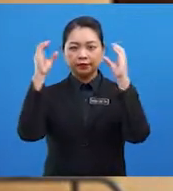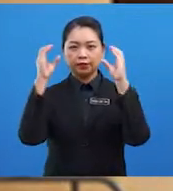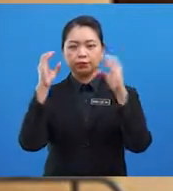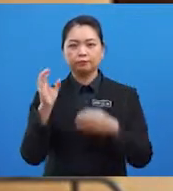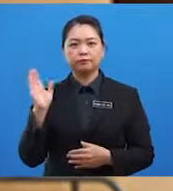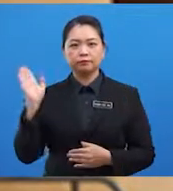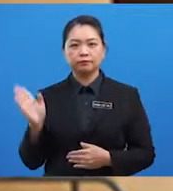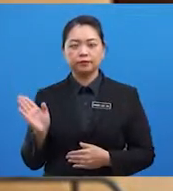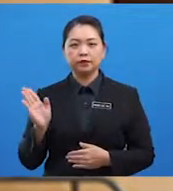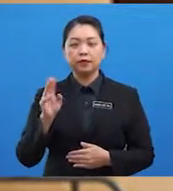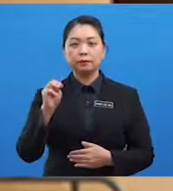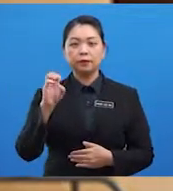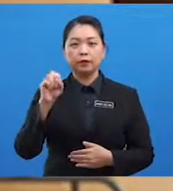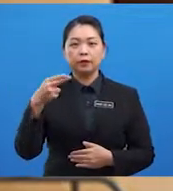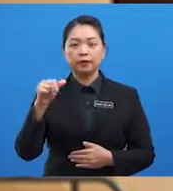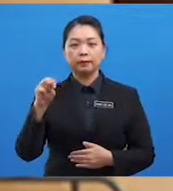menonton!